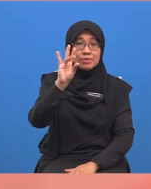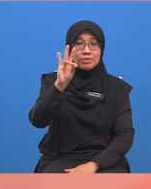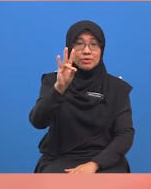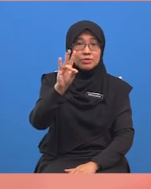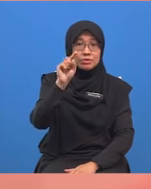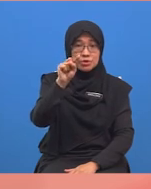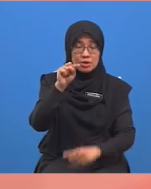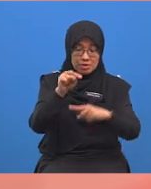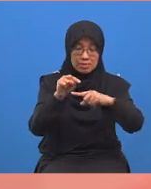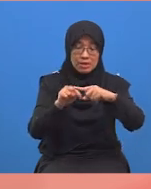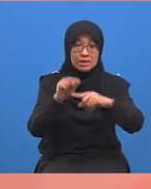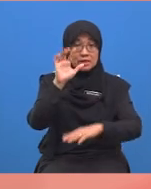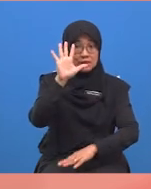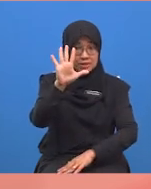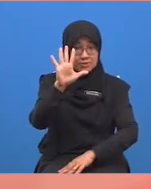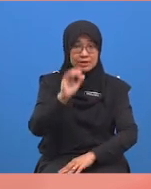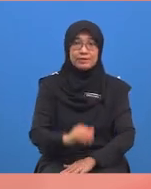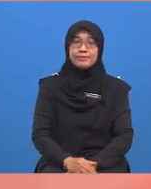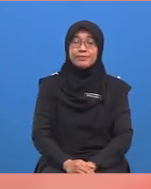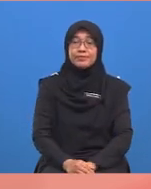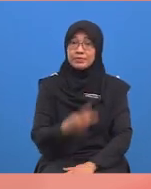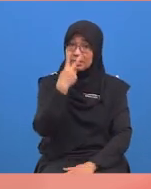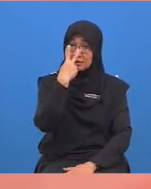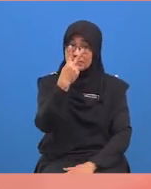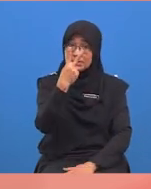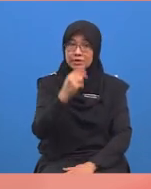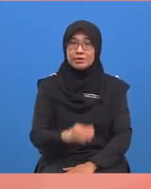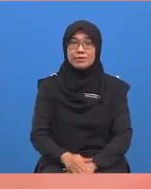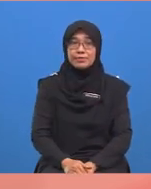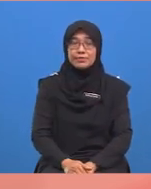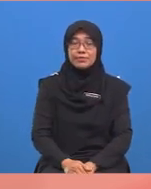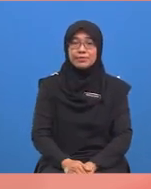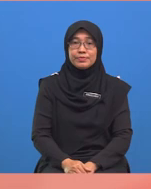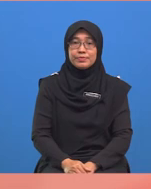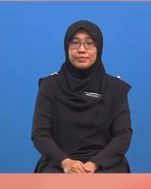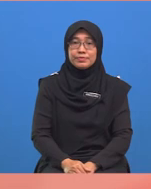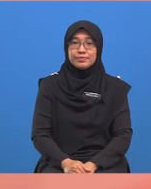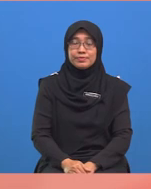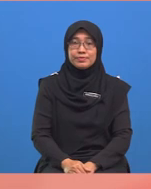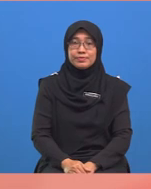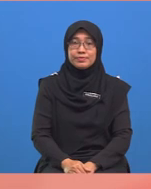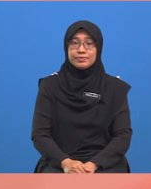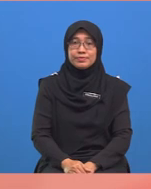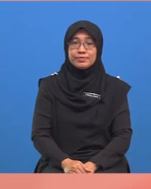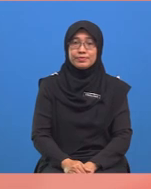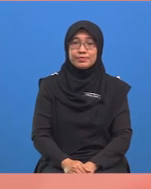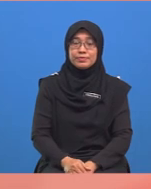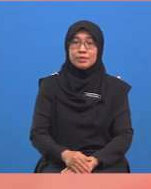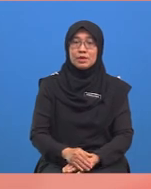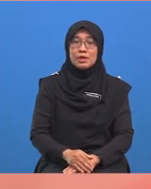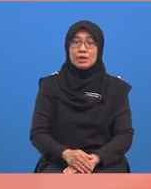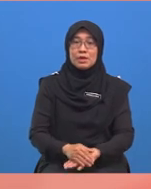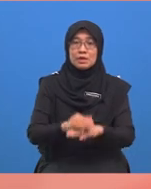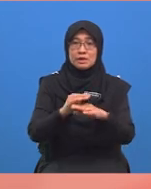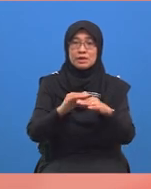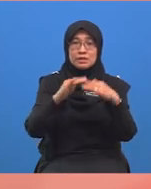Satu darab lima sama dengan lima. Lima tolak lima bahaginya adalah sifat. Nilai yang hampir